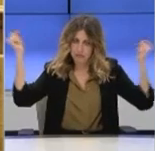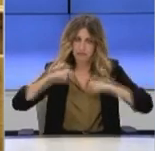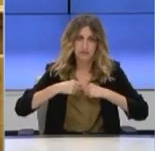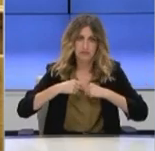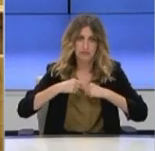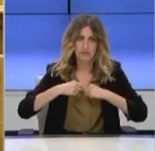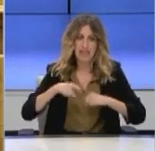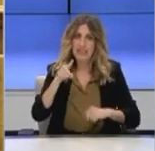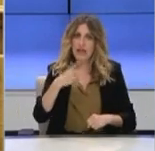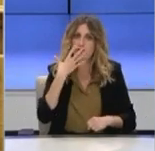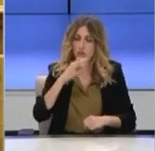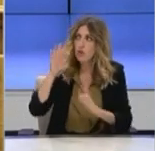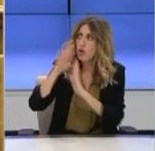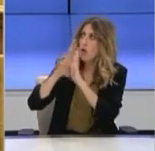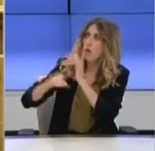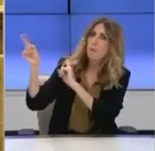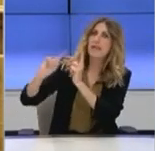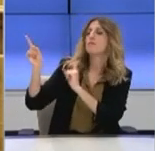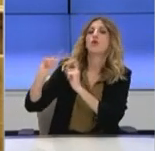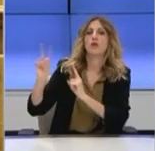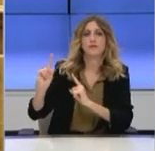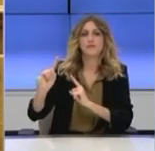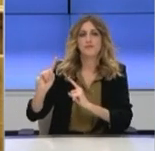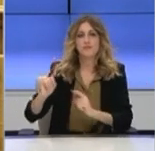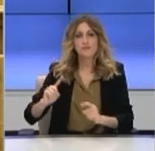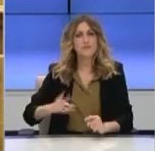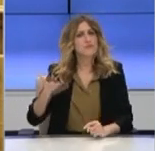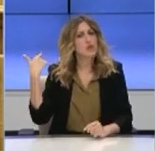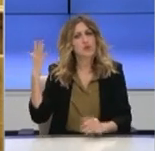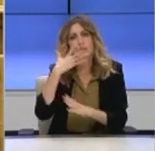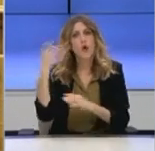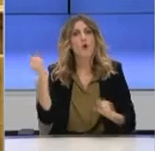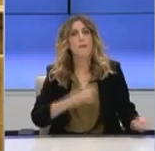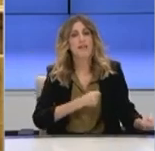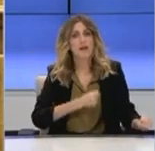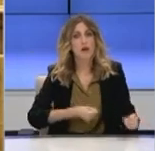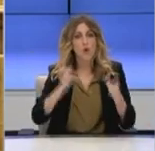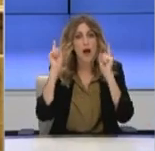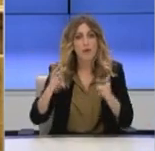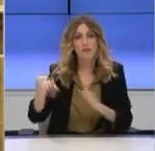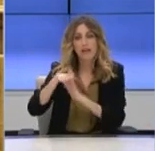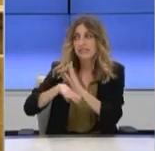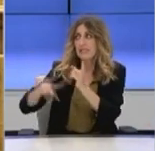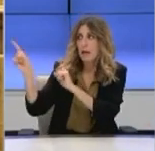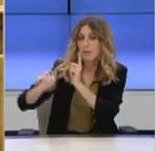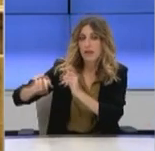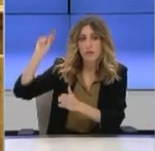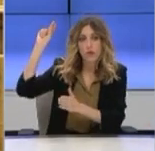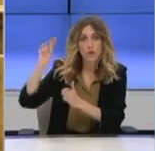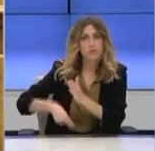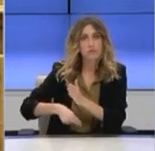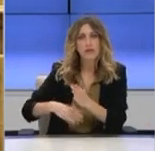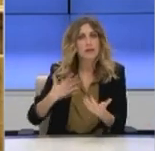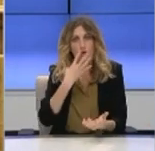Παπανδρέου ξαφνικά αποφάσισε ότι θέλει να πάρει ένα τεράστιο μνημόνιο, το μεγαλύτερο δάνειο στην ανθρώπινη ιστορία, σε απόλυτες τιμές, όχι σε σημαντικές τιμές. Ο κύριος